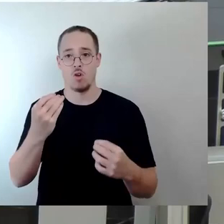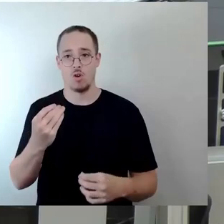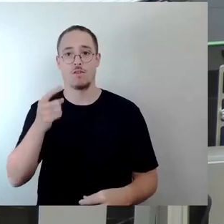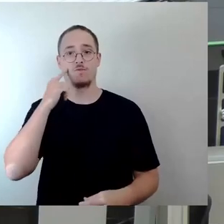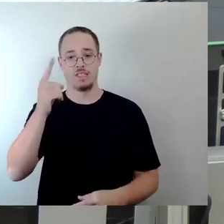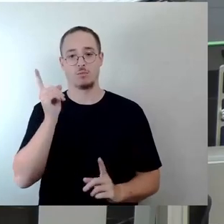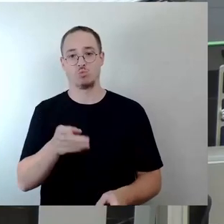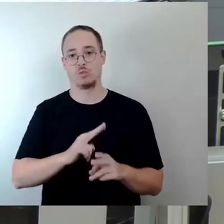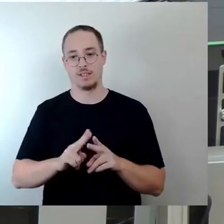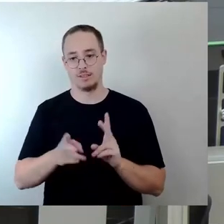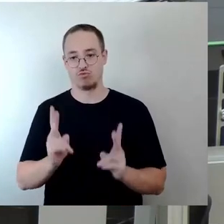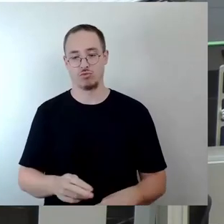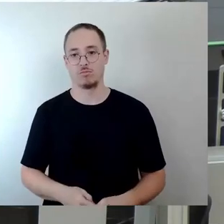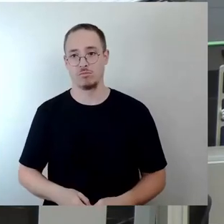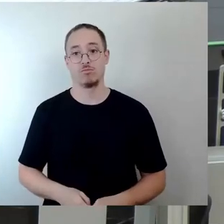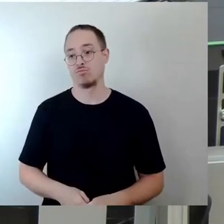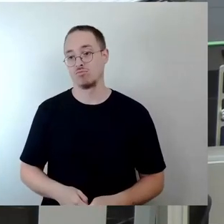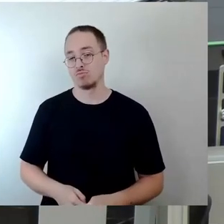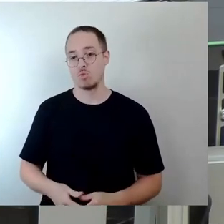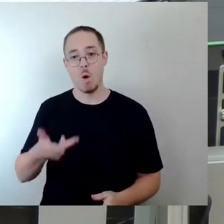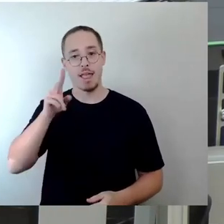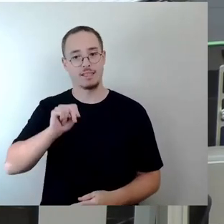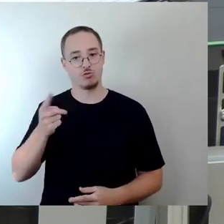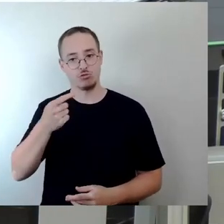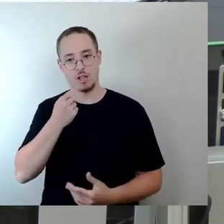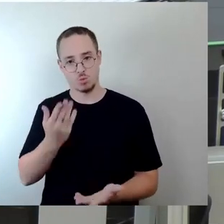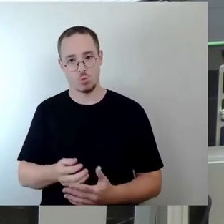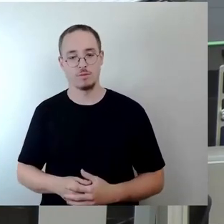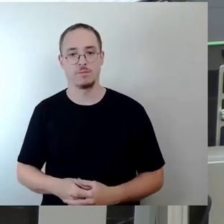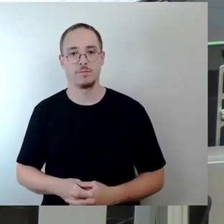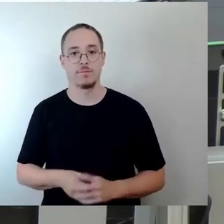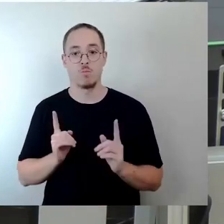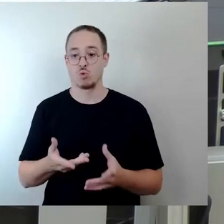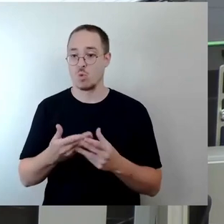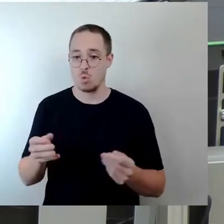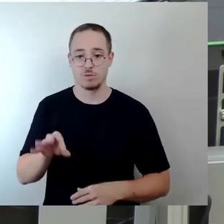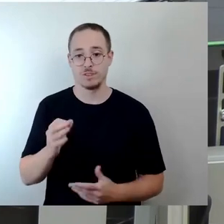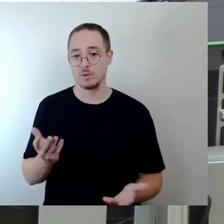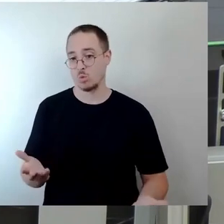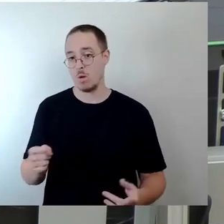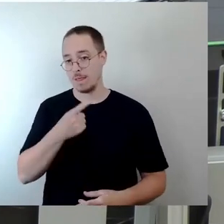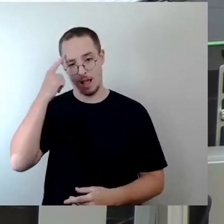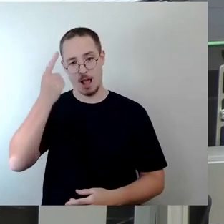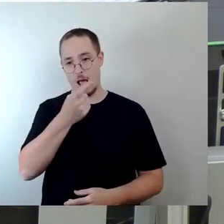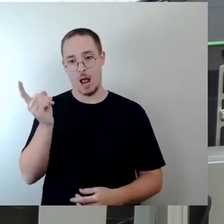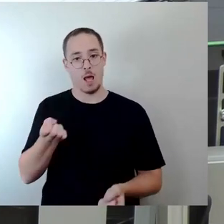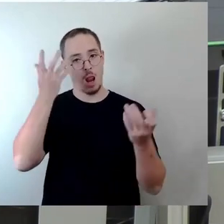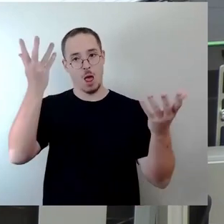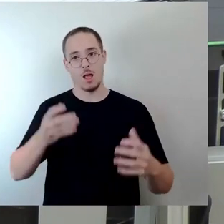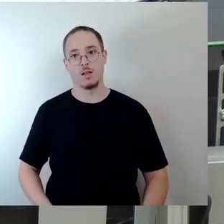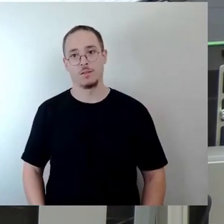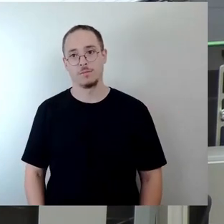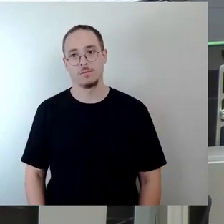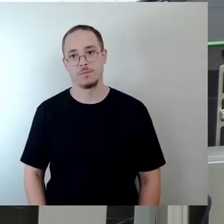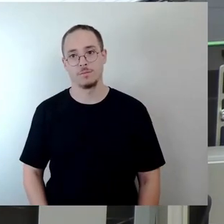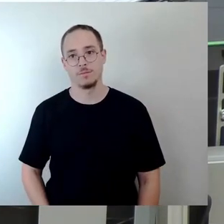heißt, dass dort saniert werden muss, dass es eine Lösung geben muss, das war uns danach klar und das ist, glaube